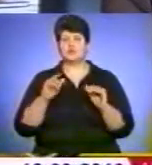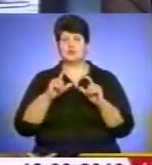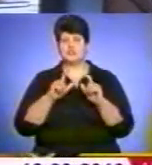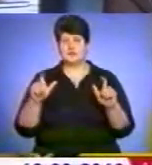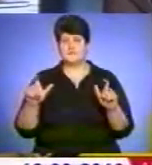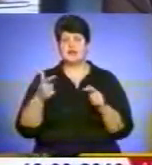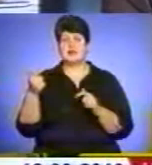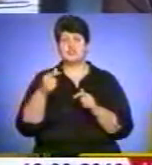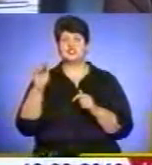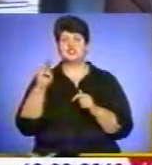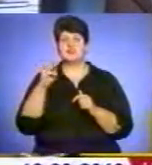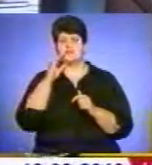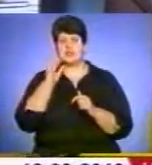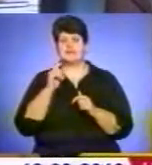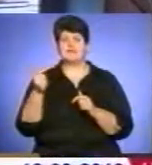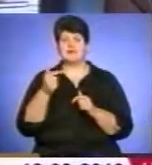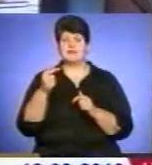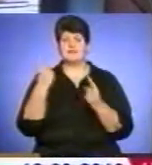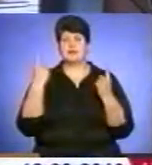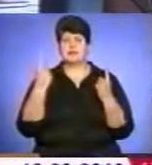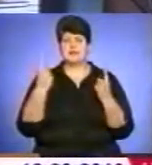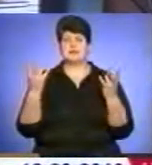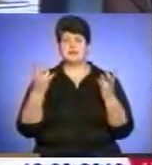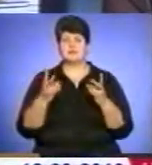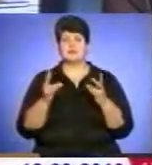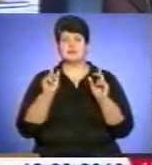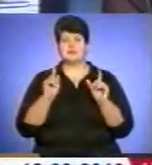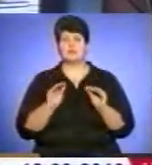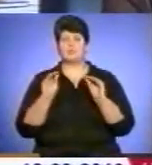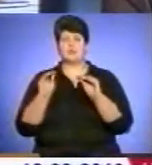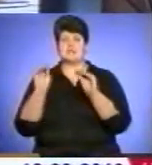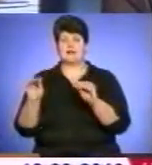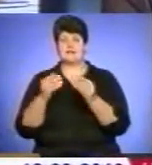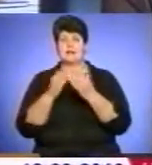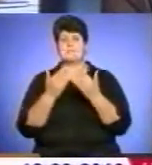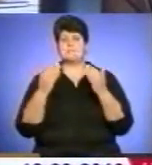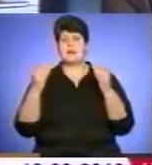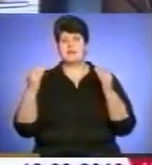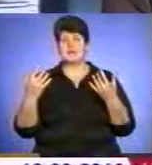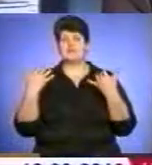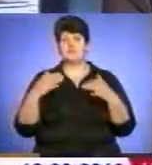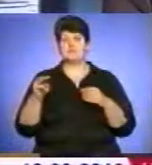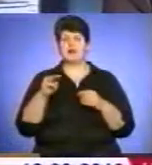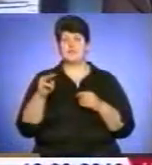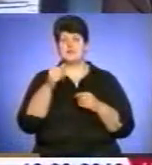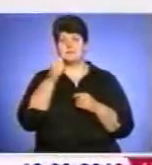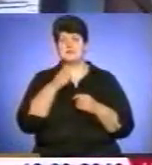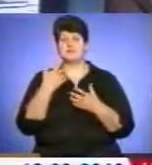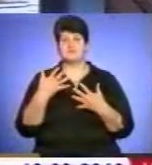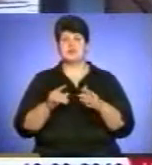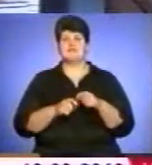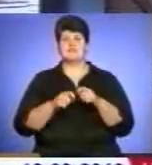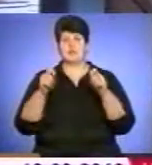Шевченківській і Великій ГАІ, де необхідно завести тільки меблі. І, я думаю, в травні місяці ми відкриємо.